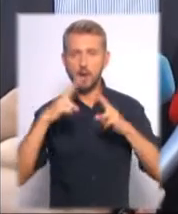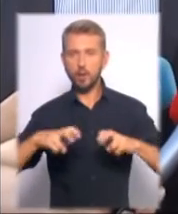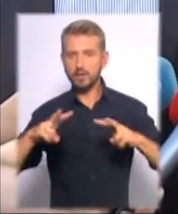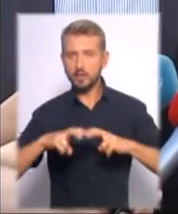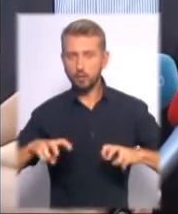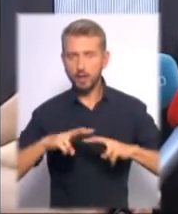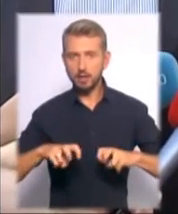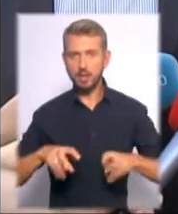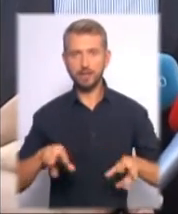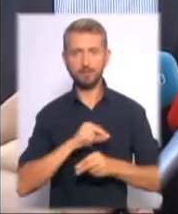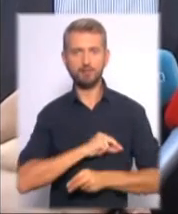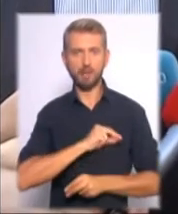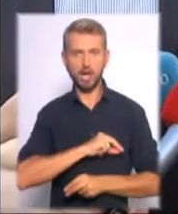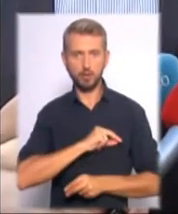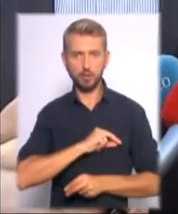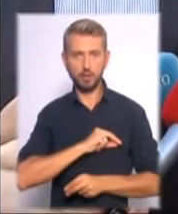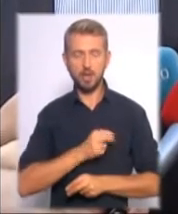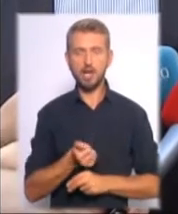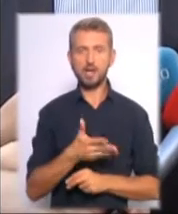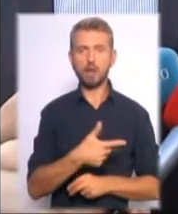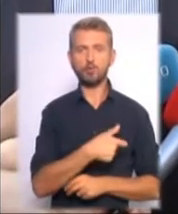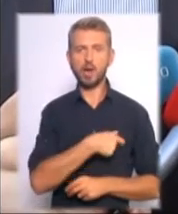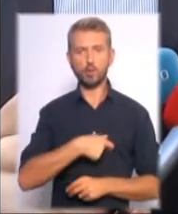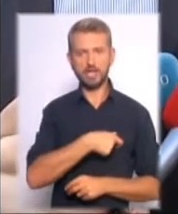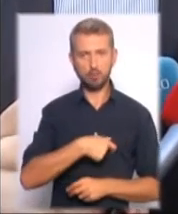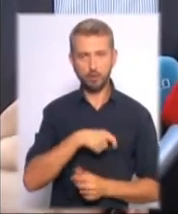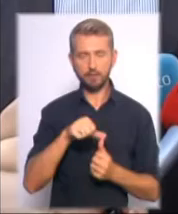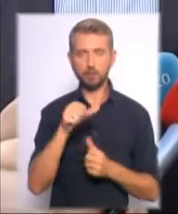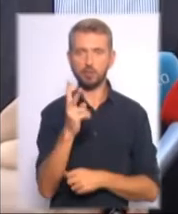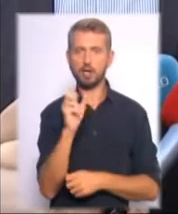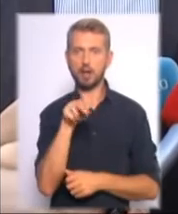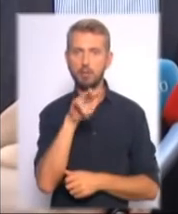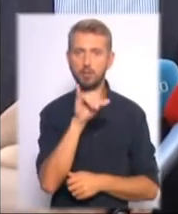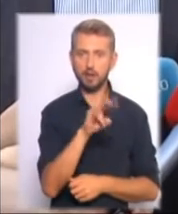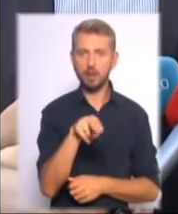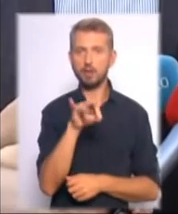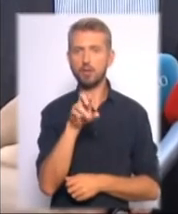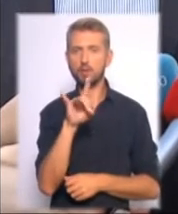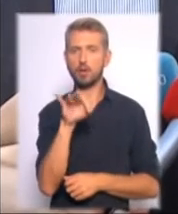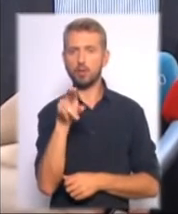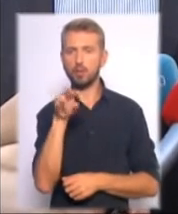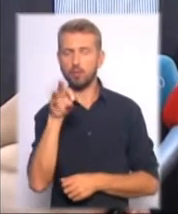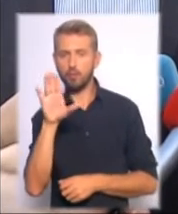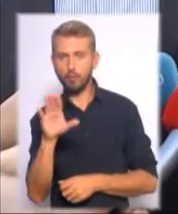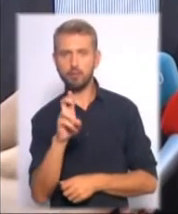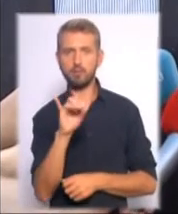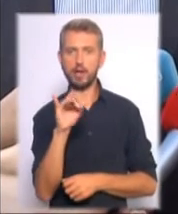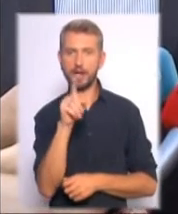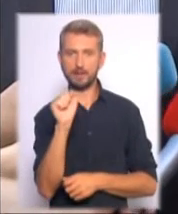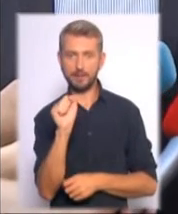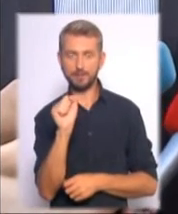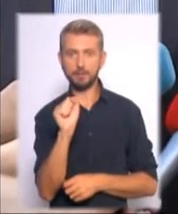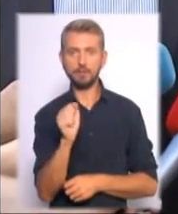співпрацю ряду народних депутатів, зокрема Капліна, Добродомова, Борислава Берези, які